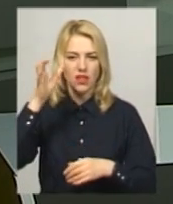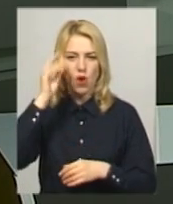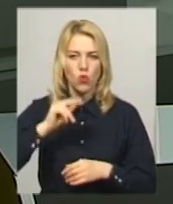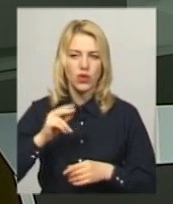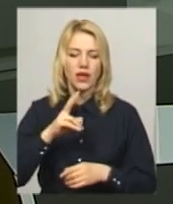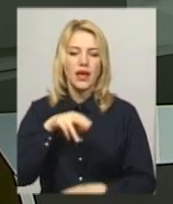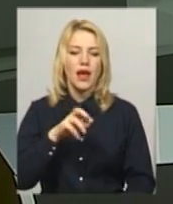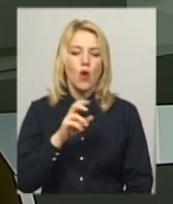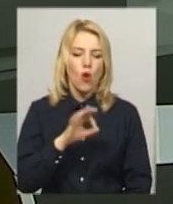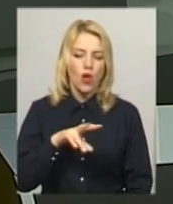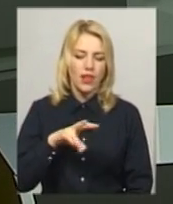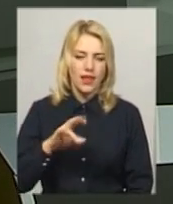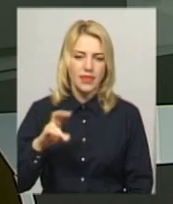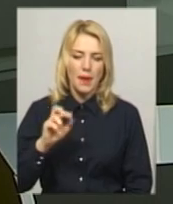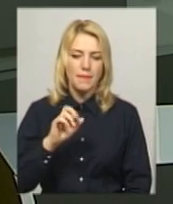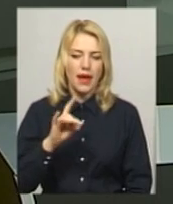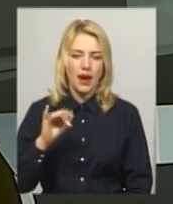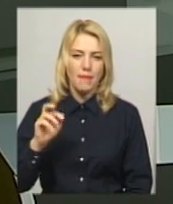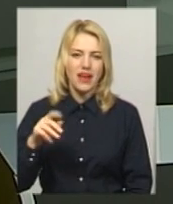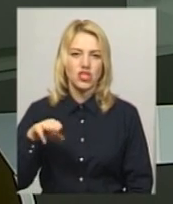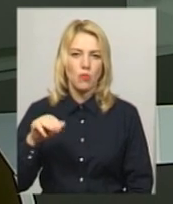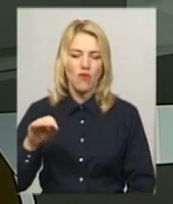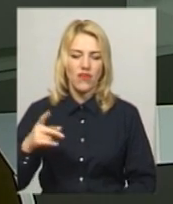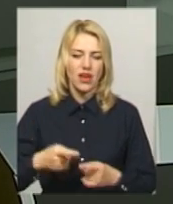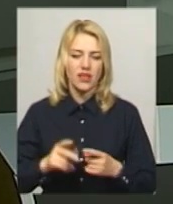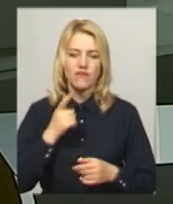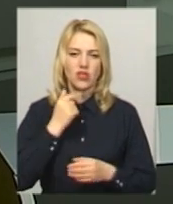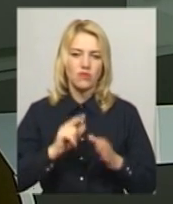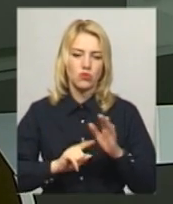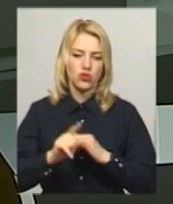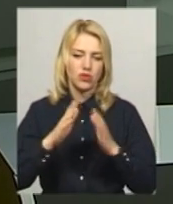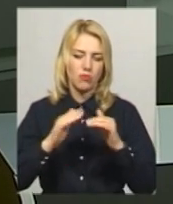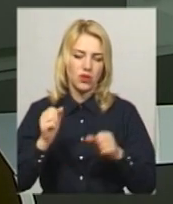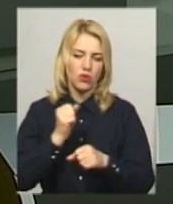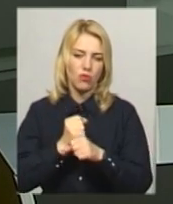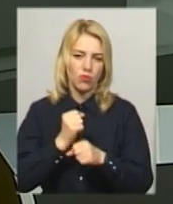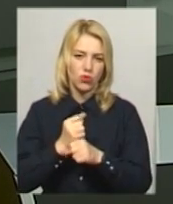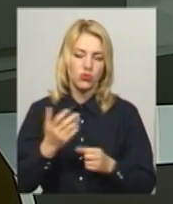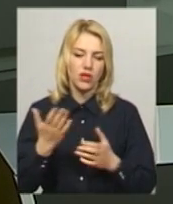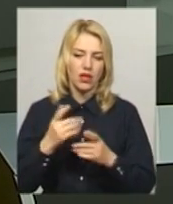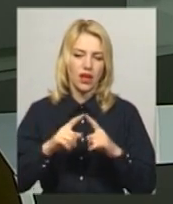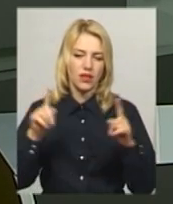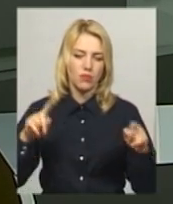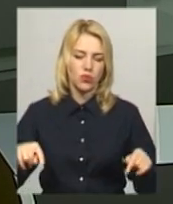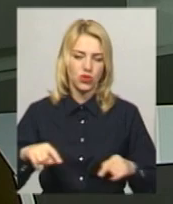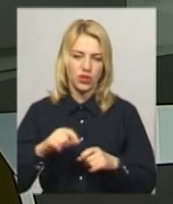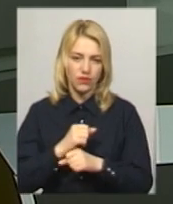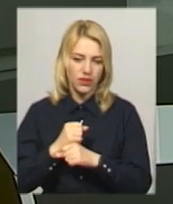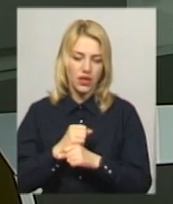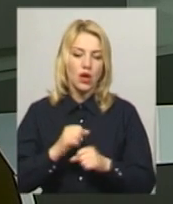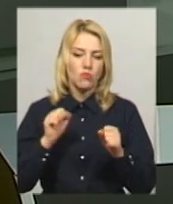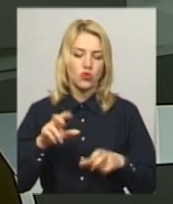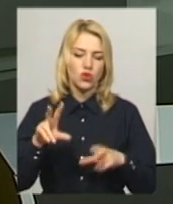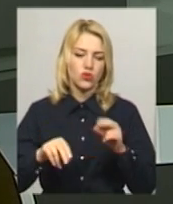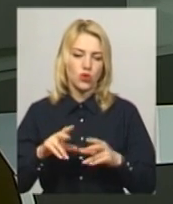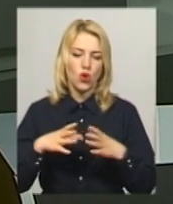Барабаш-Тимофєєва. У червні, каже спеціаліст, табори розпочинають роботу. На які путівки можуть розраховувати родини, у яких троє і